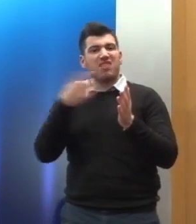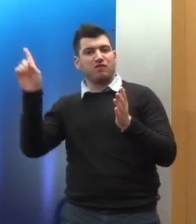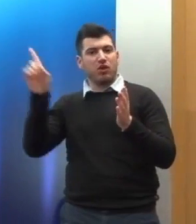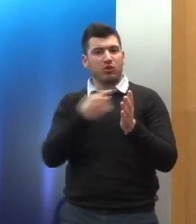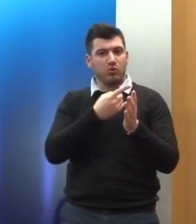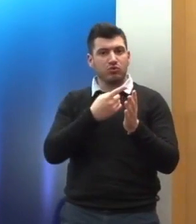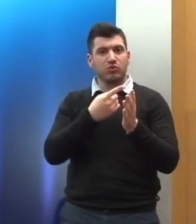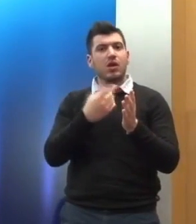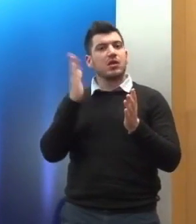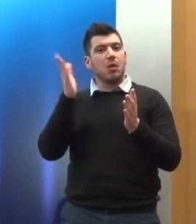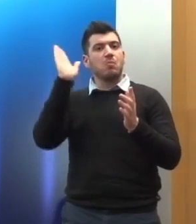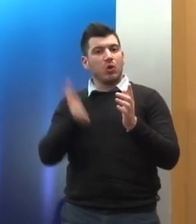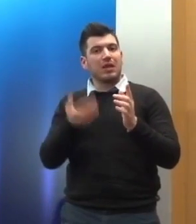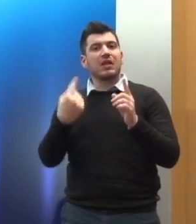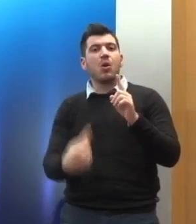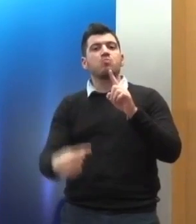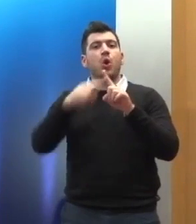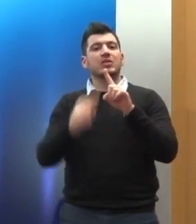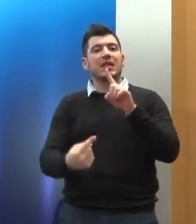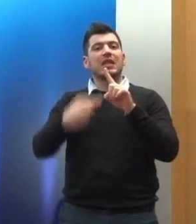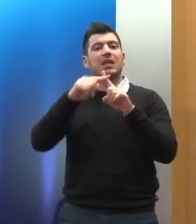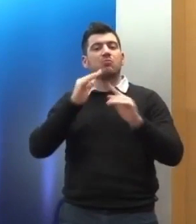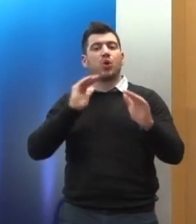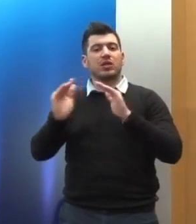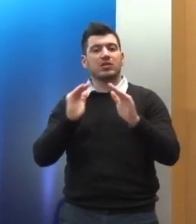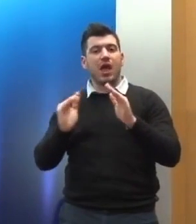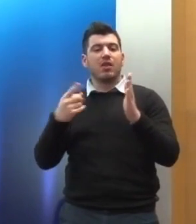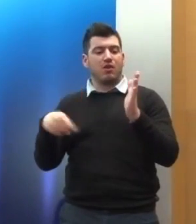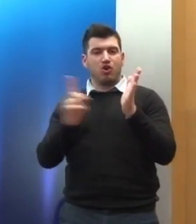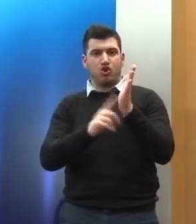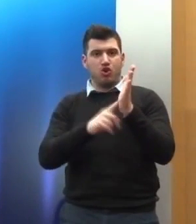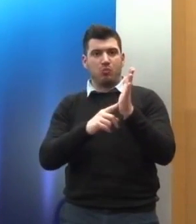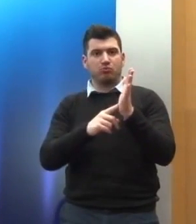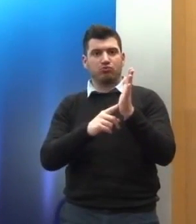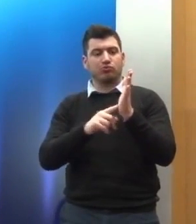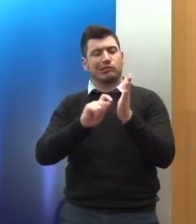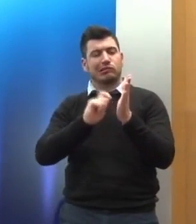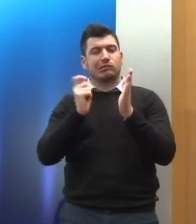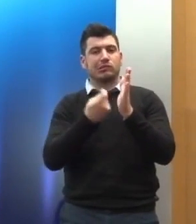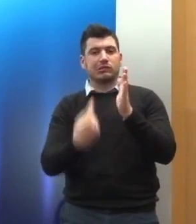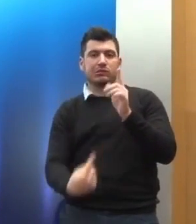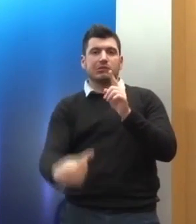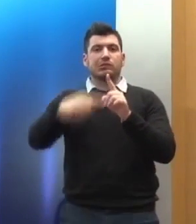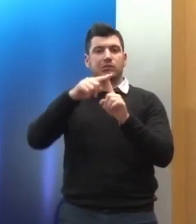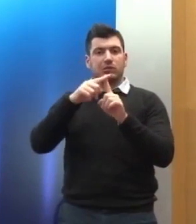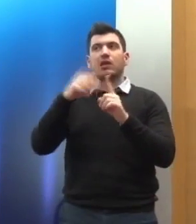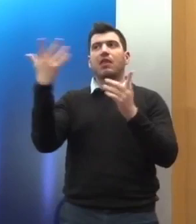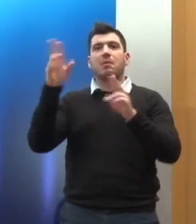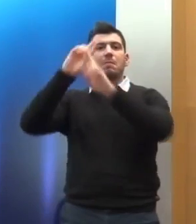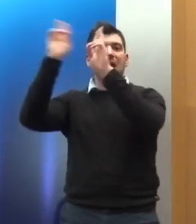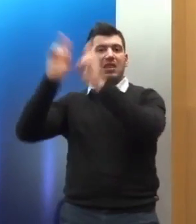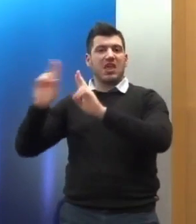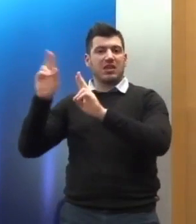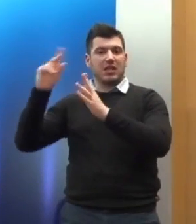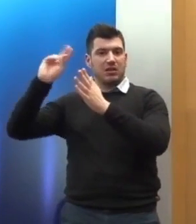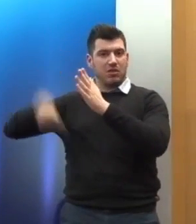ισχύει ο κανόνας της προσθετικής προστασίας, ειδικά σε ό,τι αφορά τα δικαιώματα. Είναι πολύ πιθανό μια διεθνή συνθήκη να παρέχει είτε ευρύτερη,